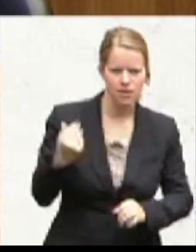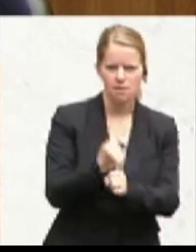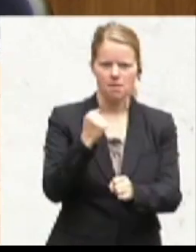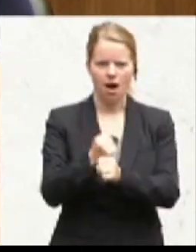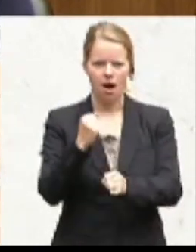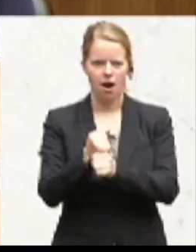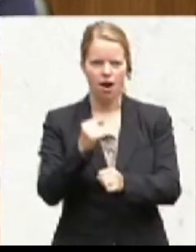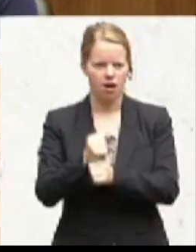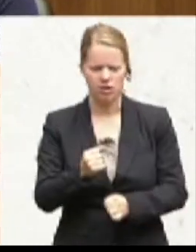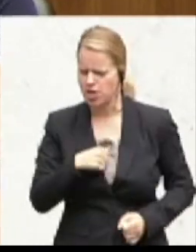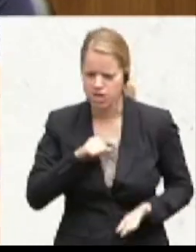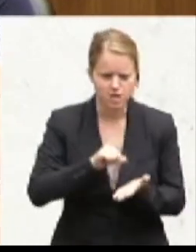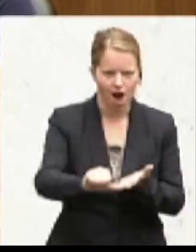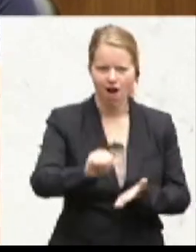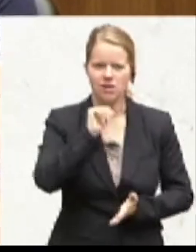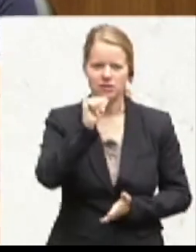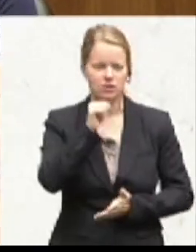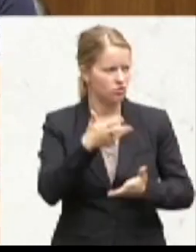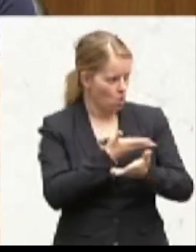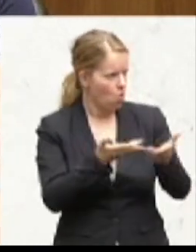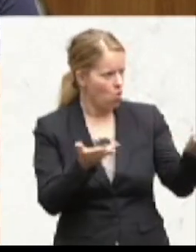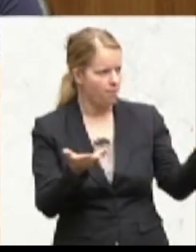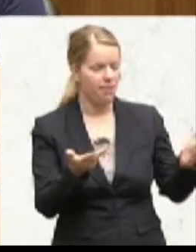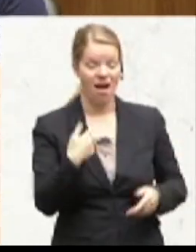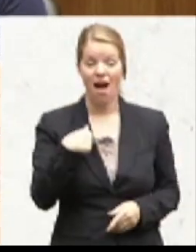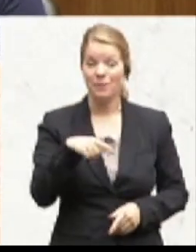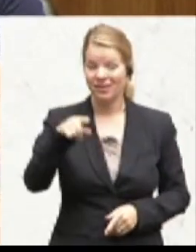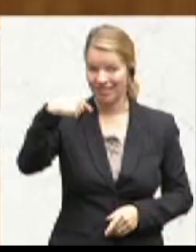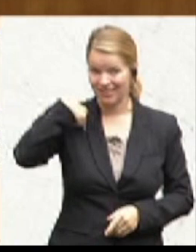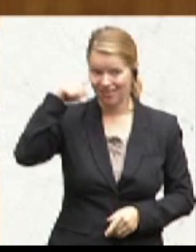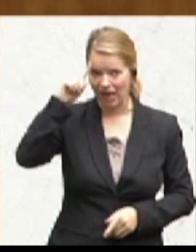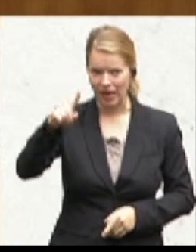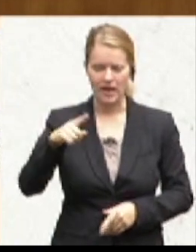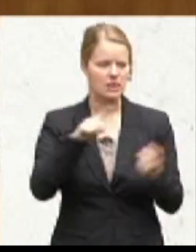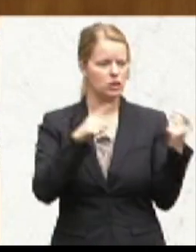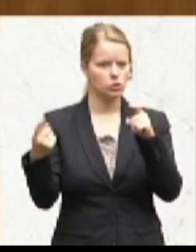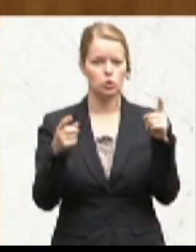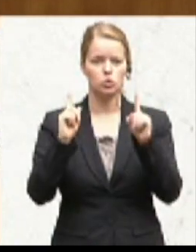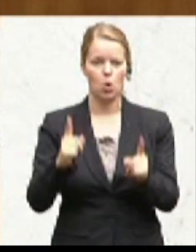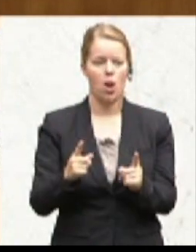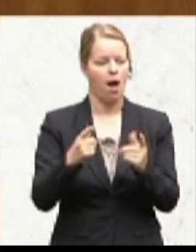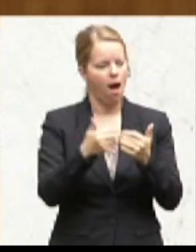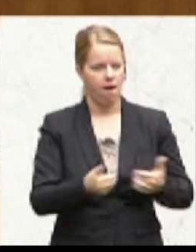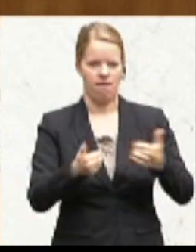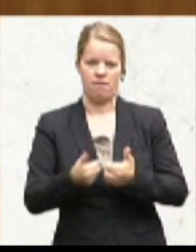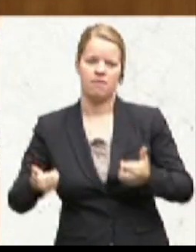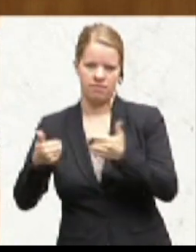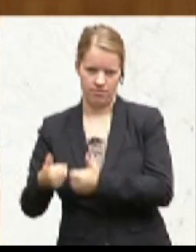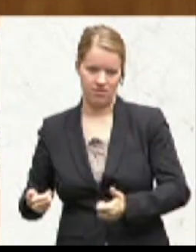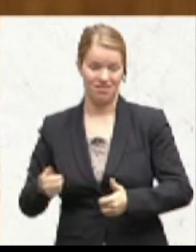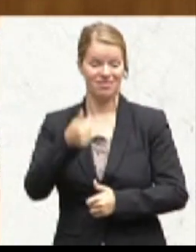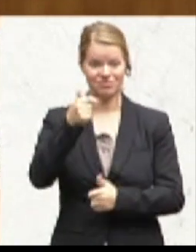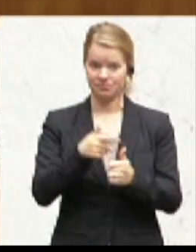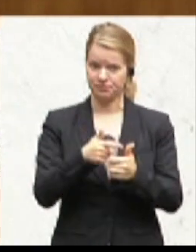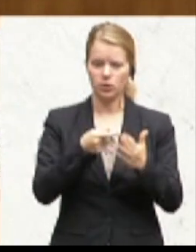auch nicht. Prinzipiell, glaube ich, sollten wir diese Diskussion einmal überhaupt aufteilen. Das eine ist einmal das Unterhaltsrecht, das eine ist die Art und Weise,